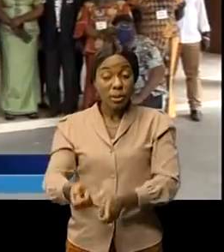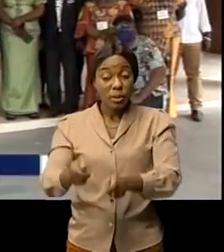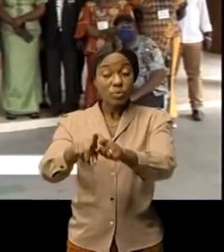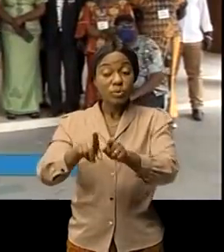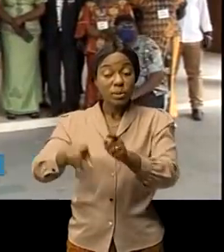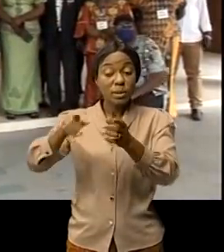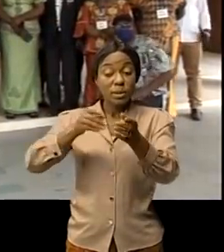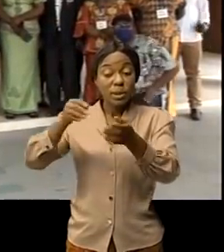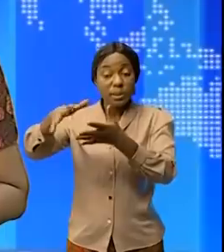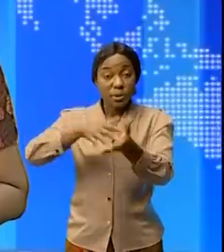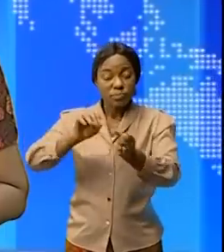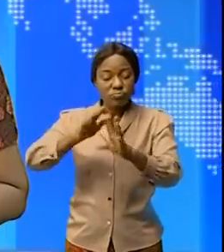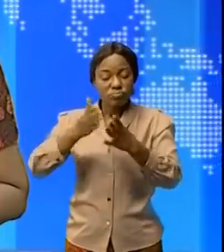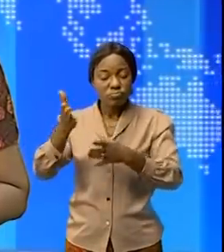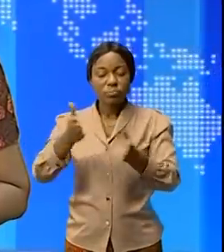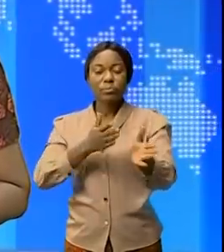est du pays